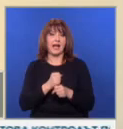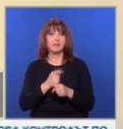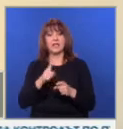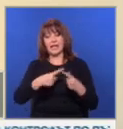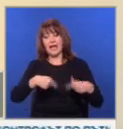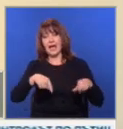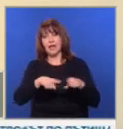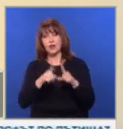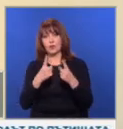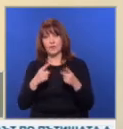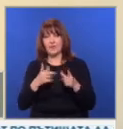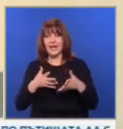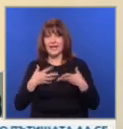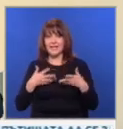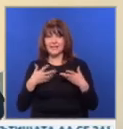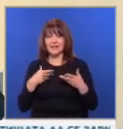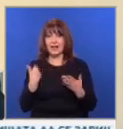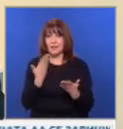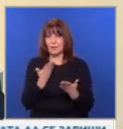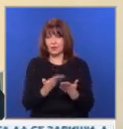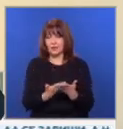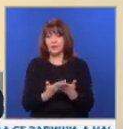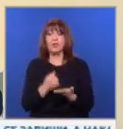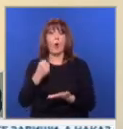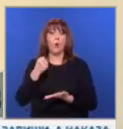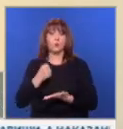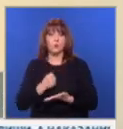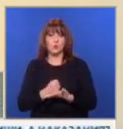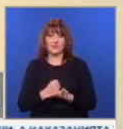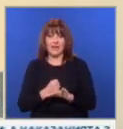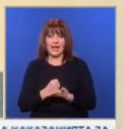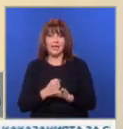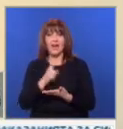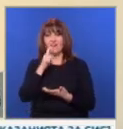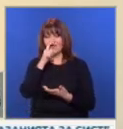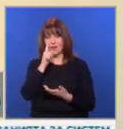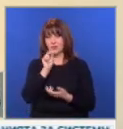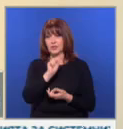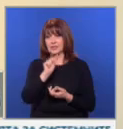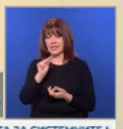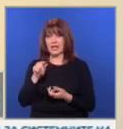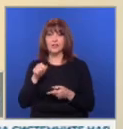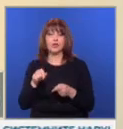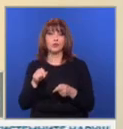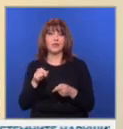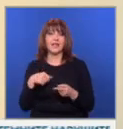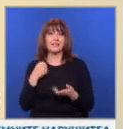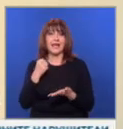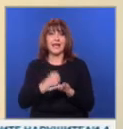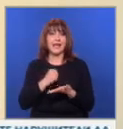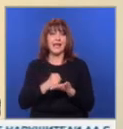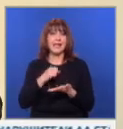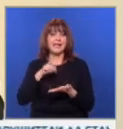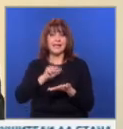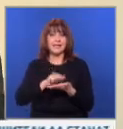районно управление искане за издаване на удостоверение. Важно е да се каже, че това удостоверение се издава за да